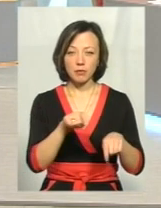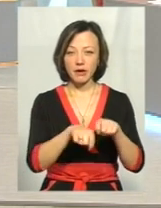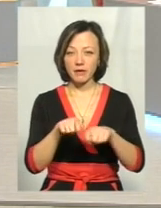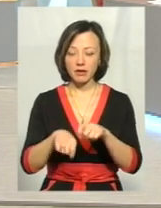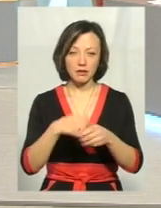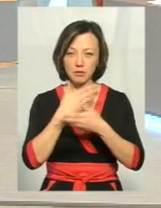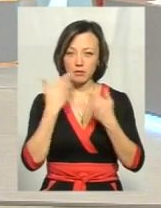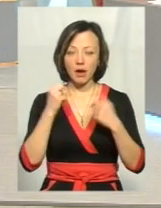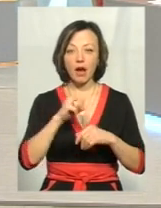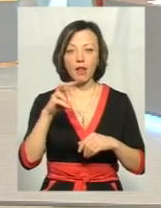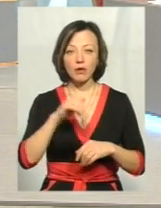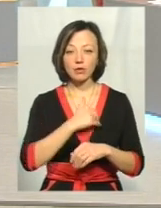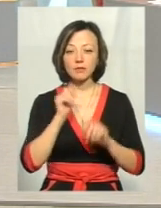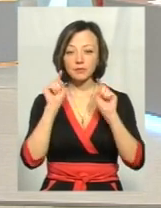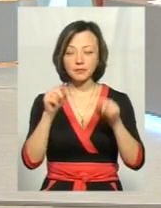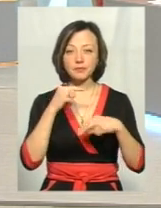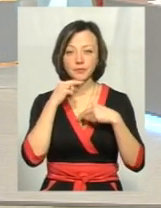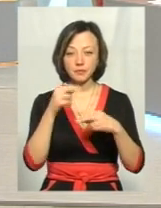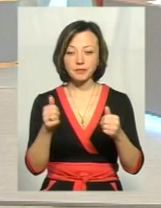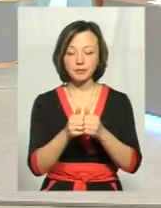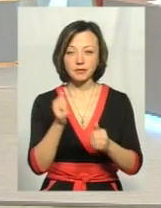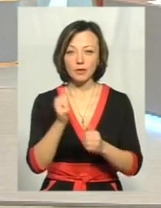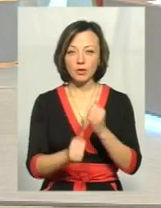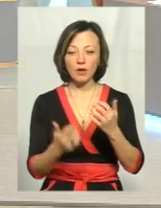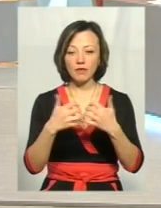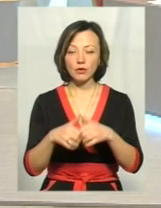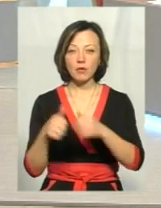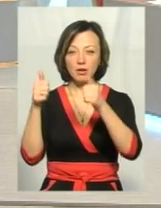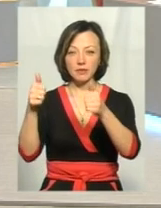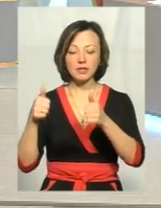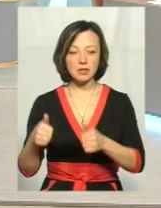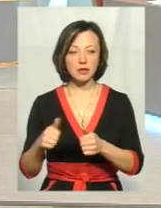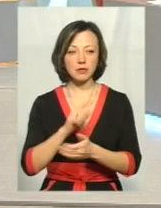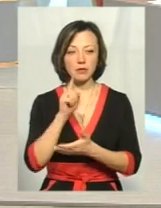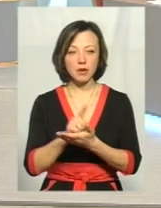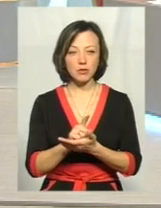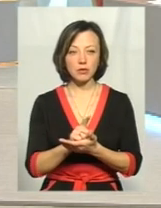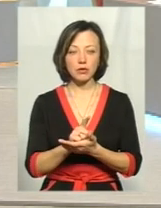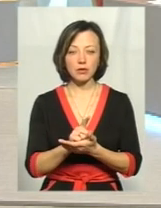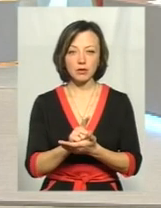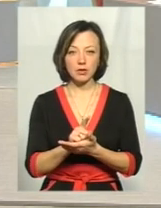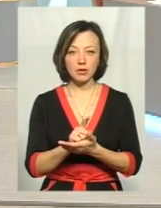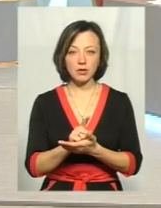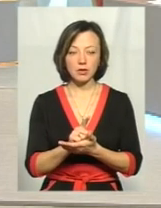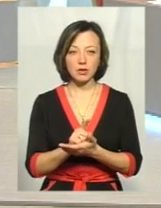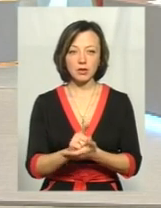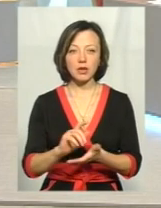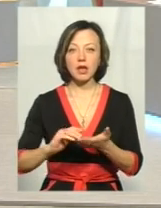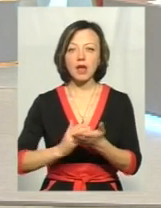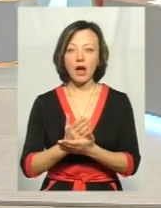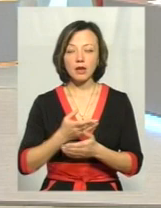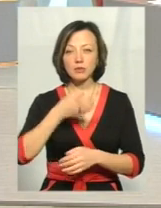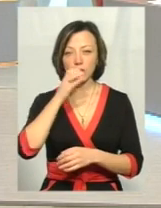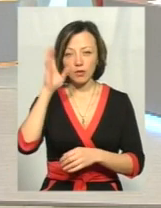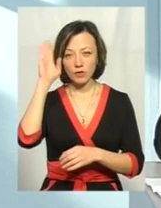перевірки немає. Але я би хотів вашу увагу звернути, що біля кожного автомату має висіти обов'язково якість питної